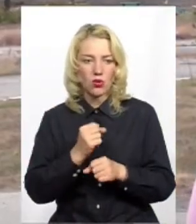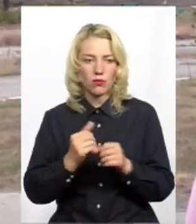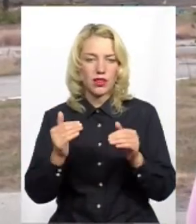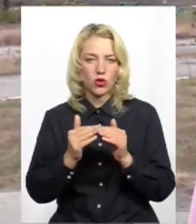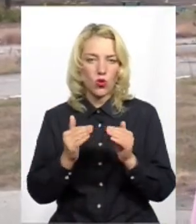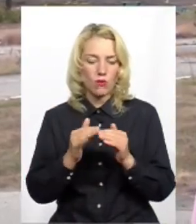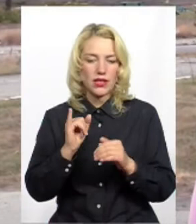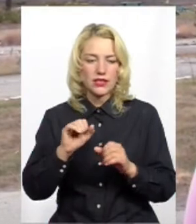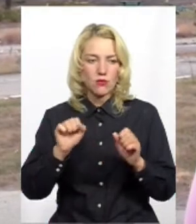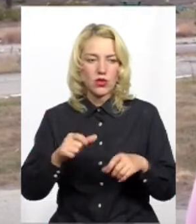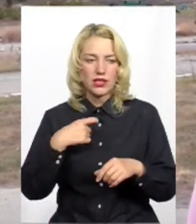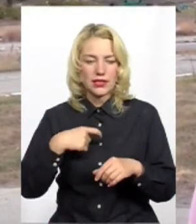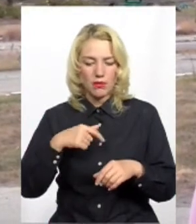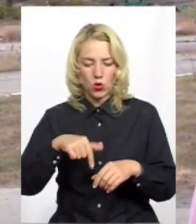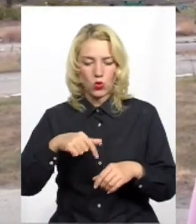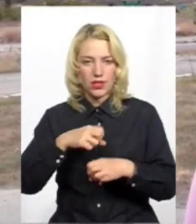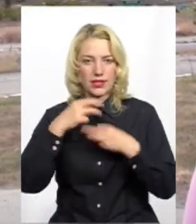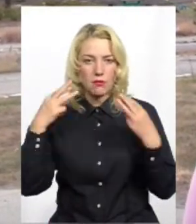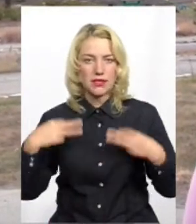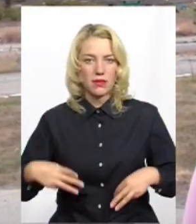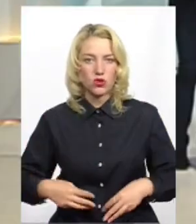і змогли себе тут забезпечити?